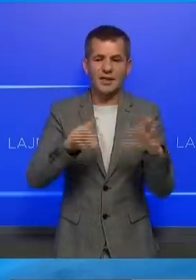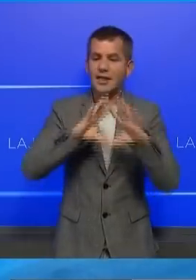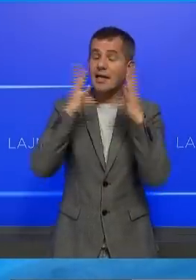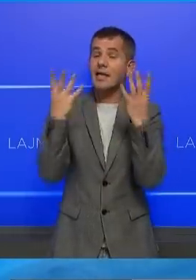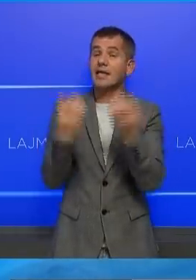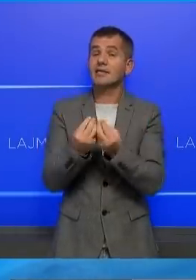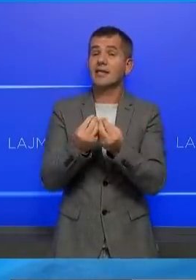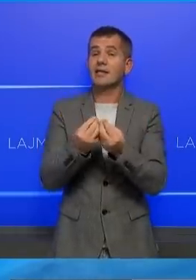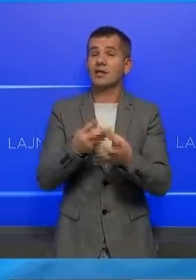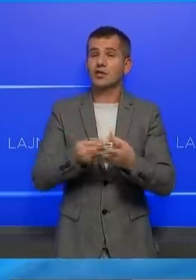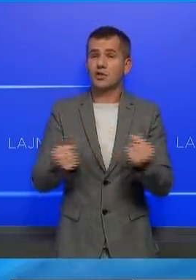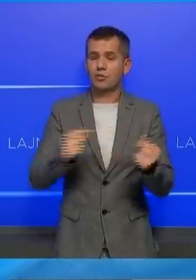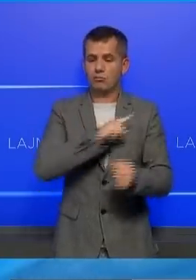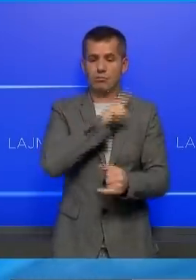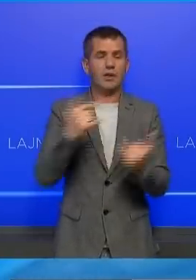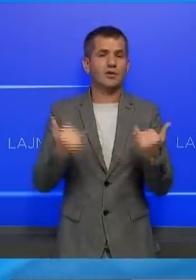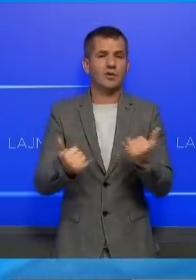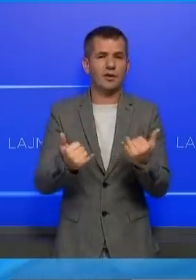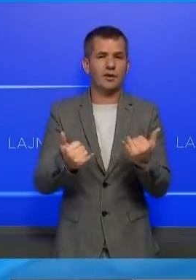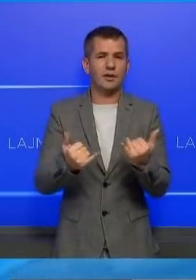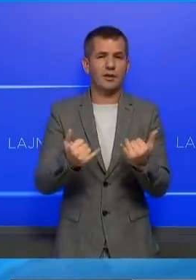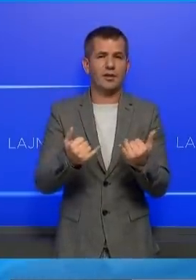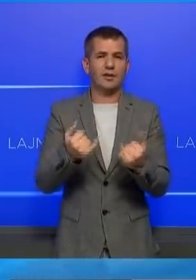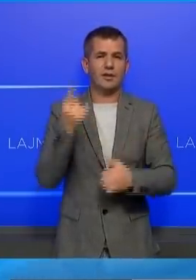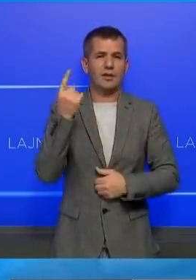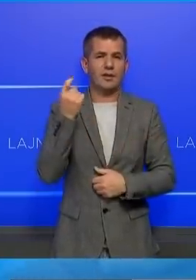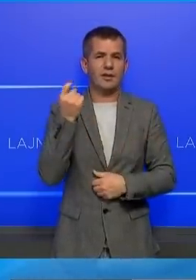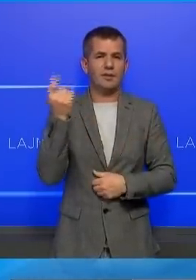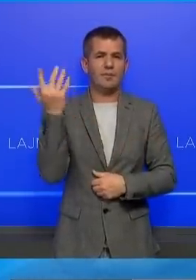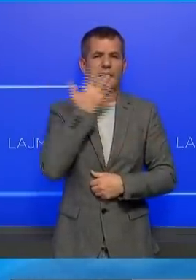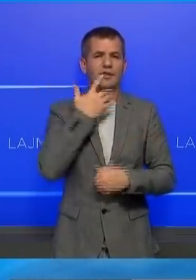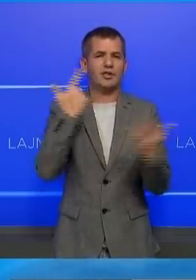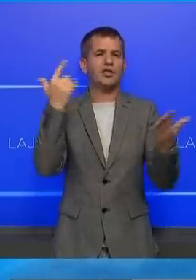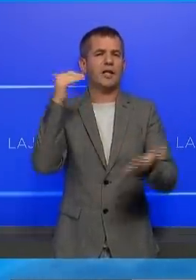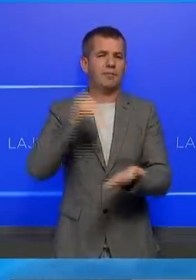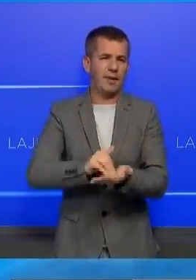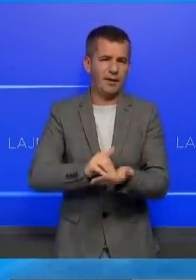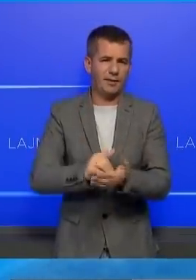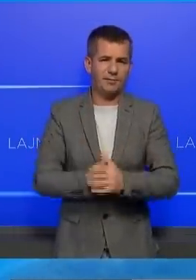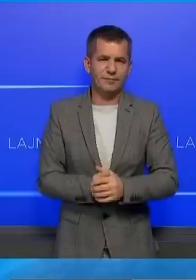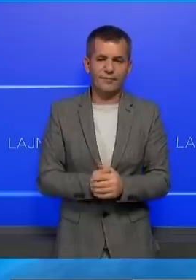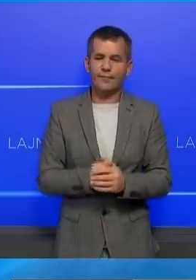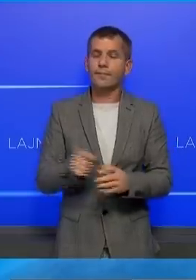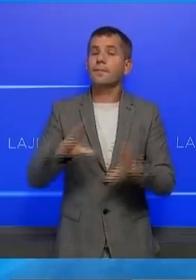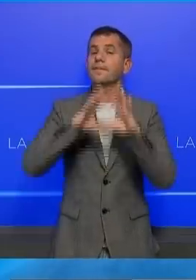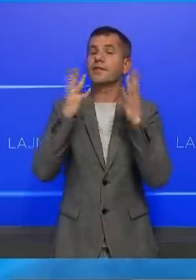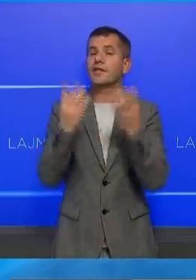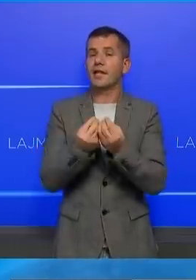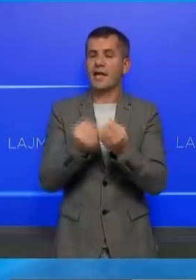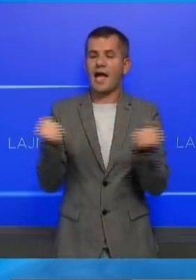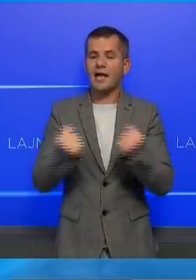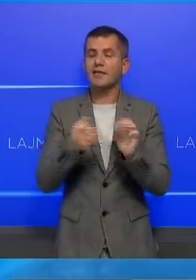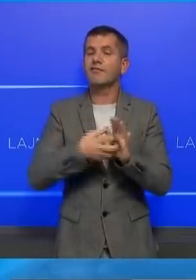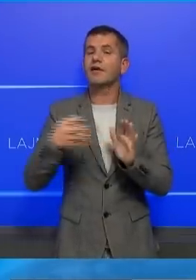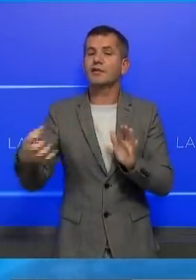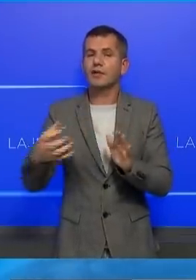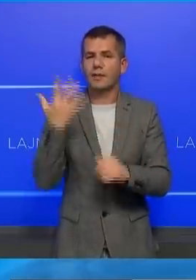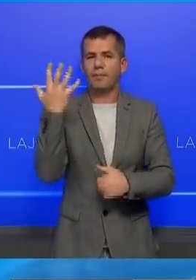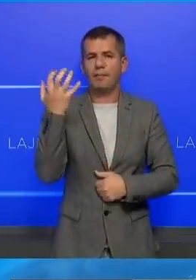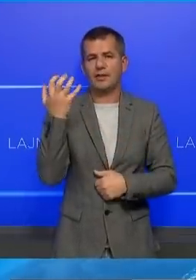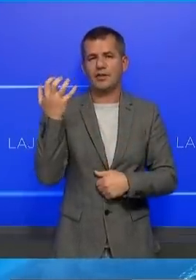shëmë i të shëruarve, deri mësot është 157 mi. Në total, nëmri rast të aktive është